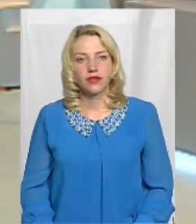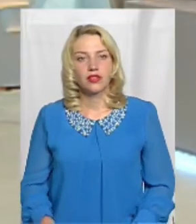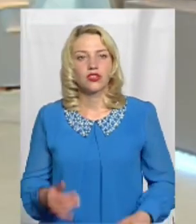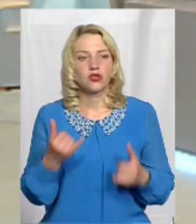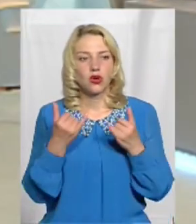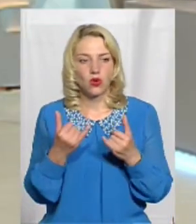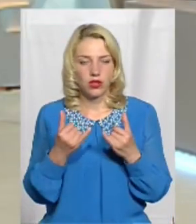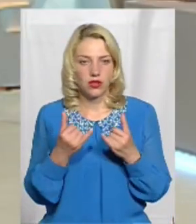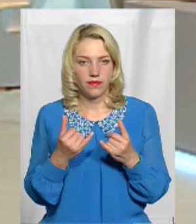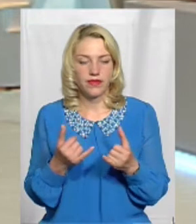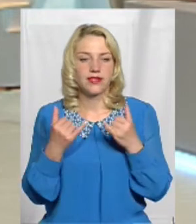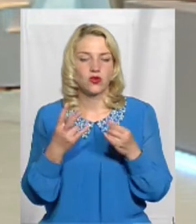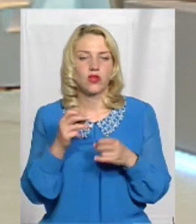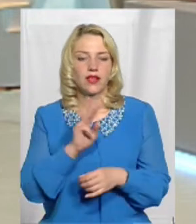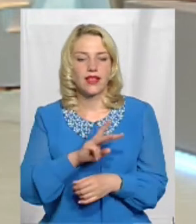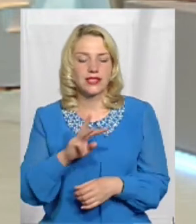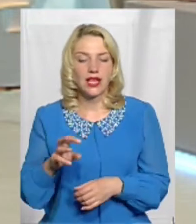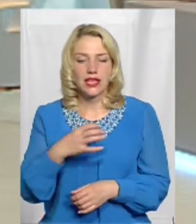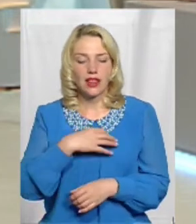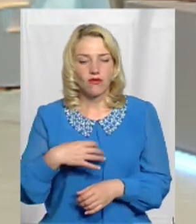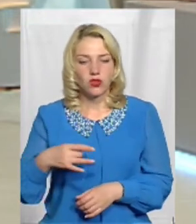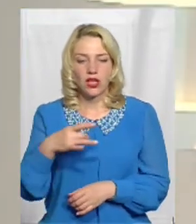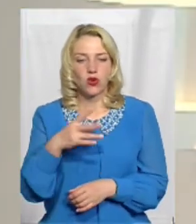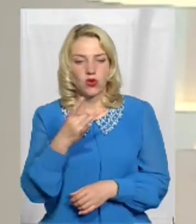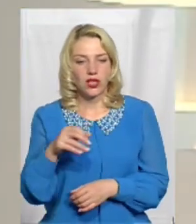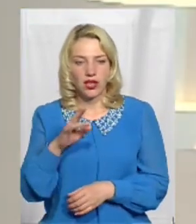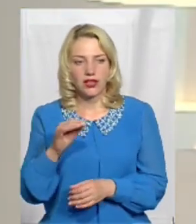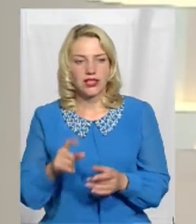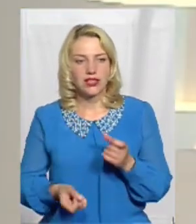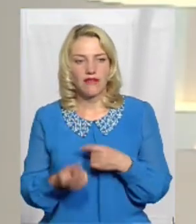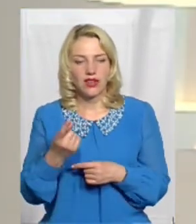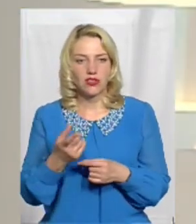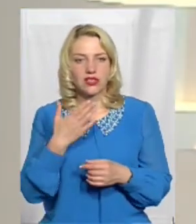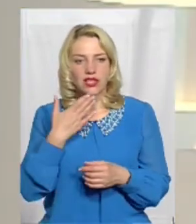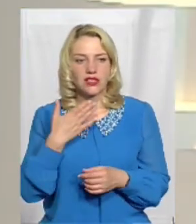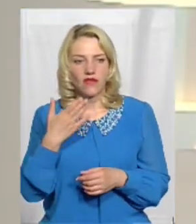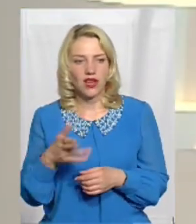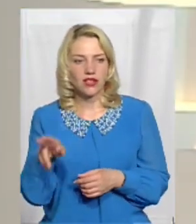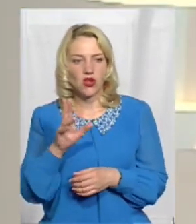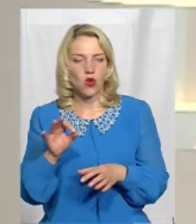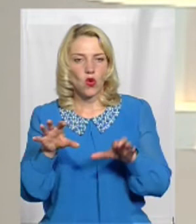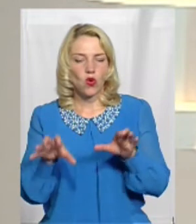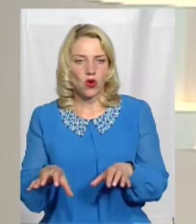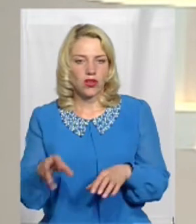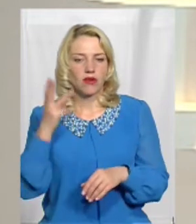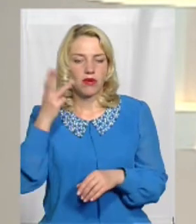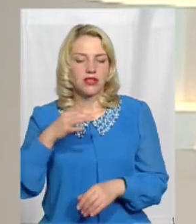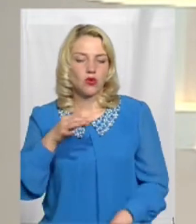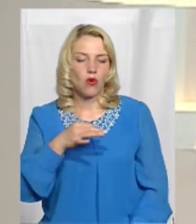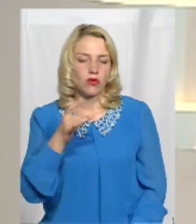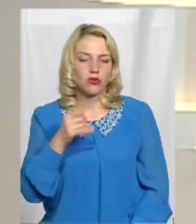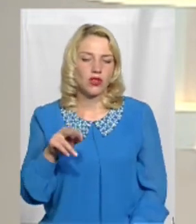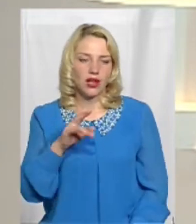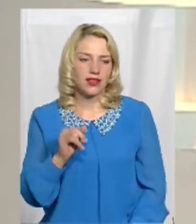Сьогодні на сайті Славутської районної ради з'явилося звернення вже до голів Хмельницької обласної ради